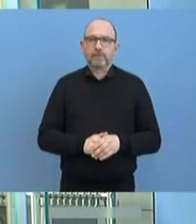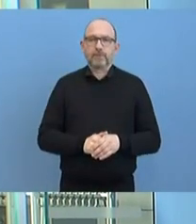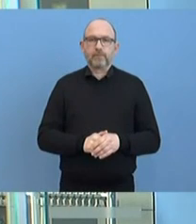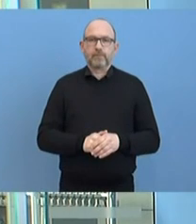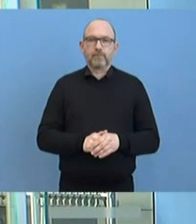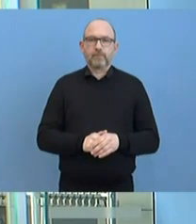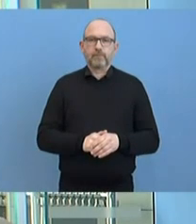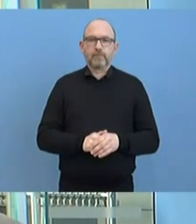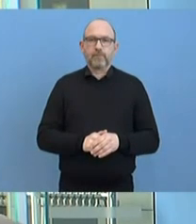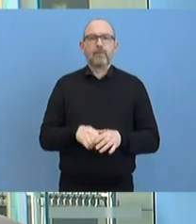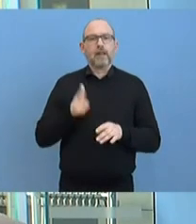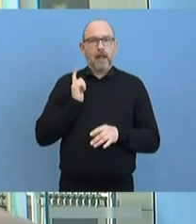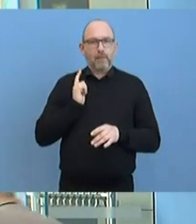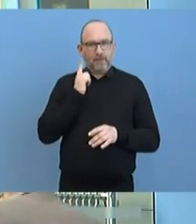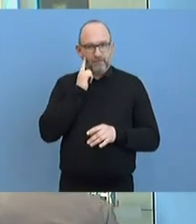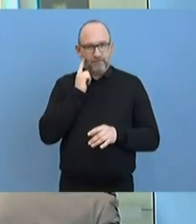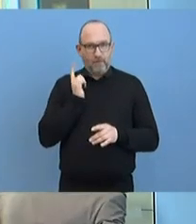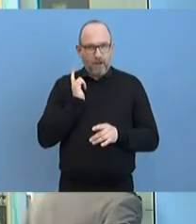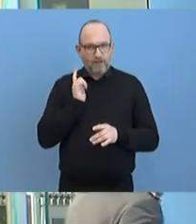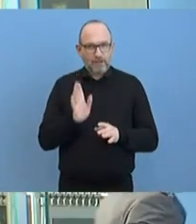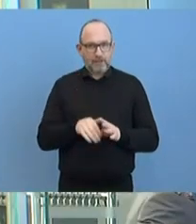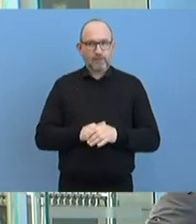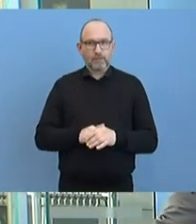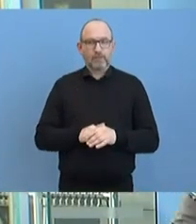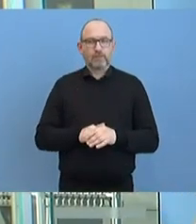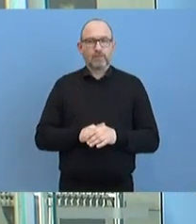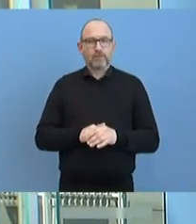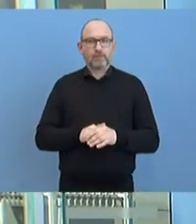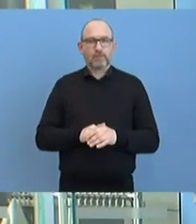Da warten wir eine Sekunde, bis wir den Platz getauscht haben.